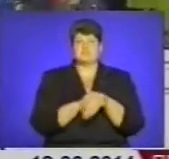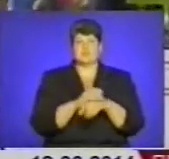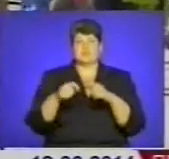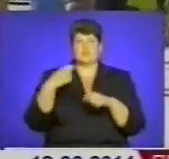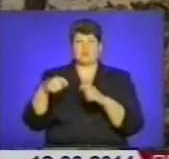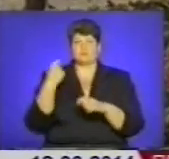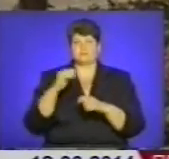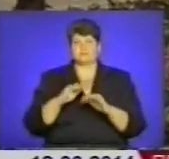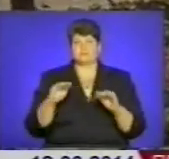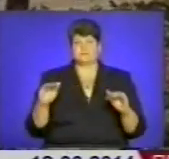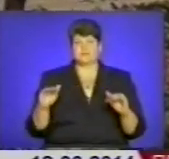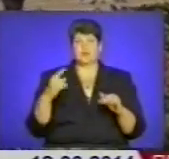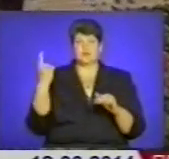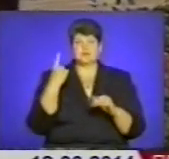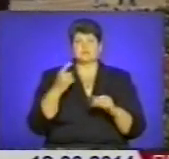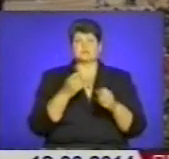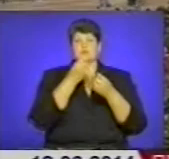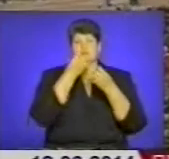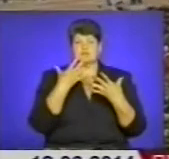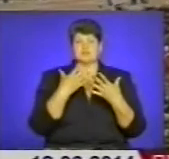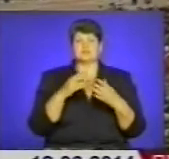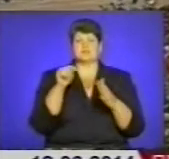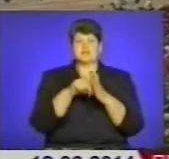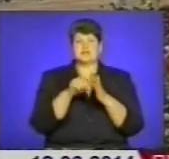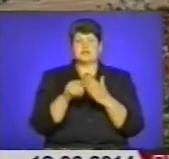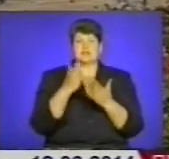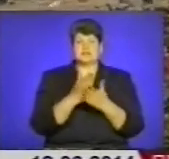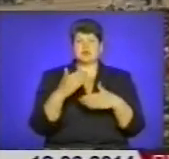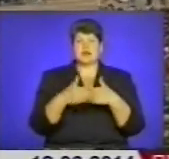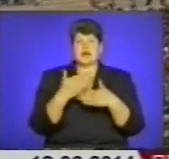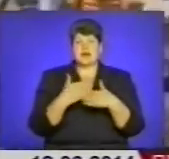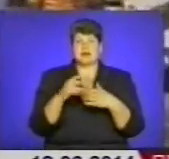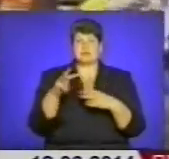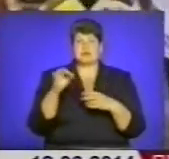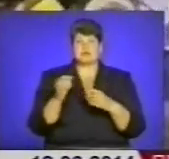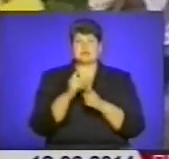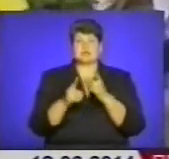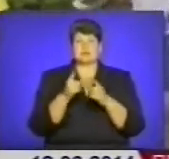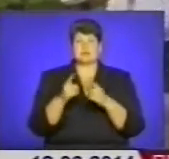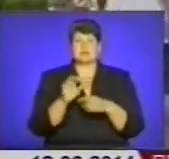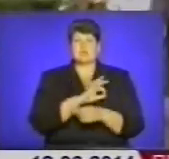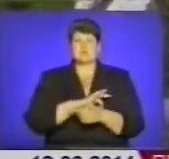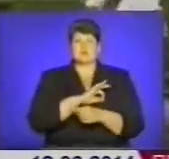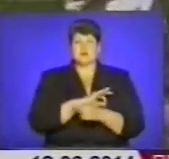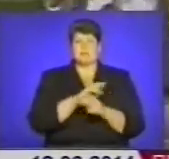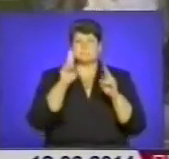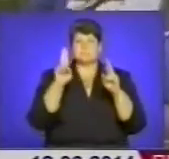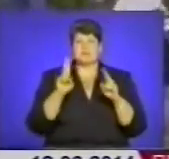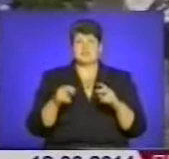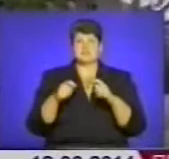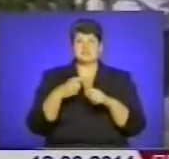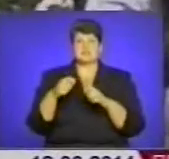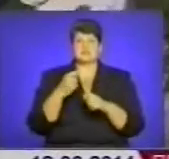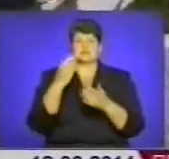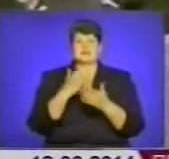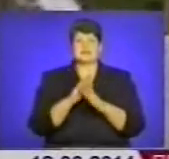неповнолітніх. Одним із позитивних чинників є те, що каральні методи замінили профілактичними. Адже, як правило, жертвою правопорушень